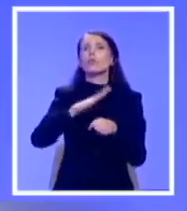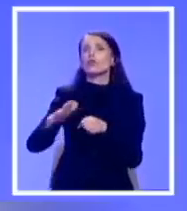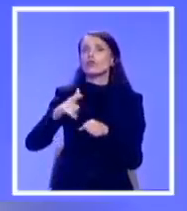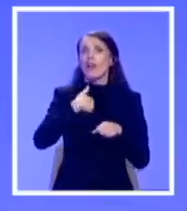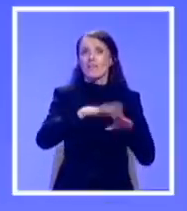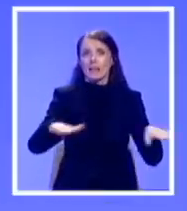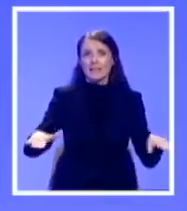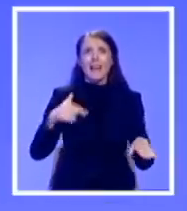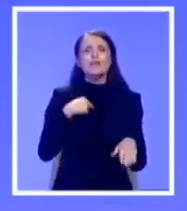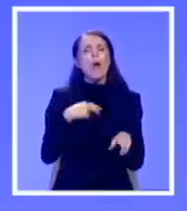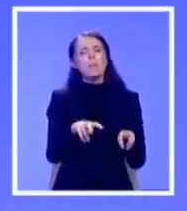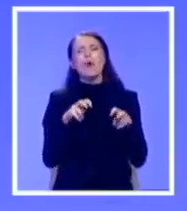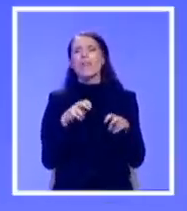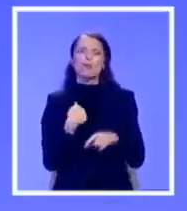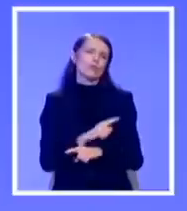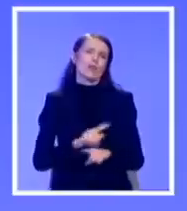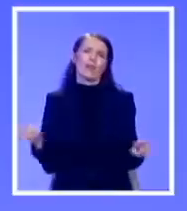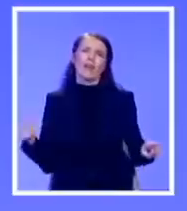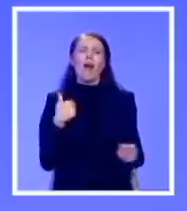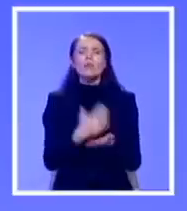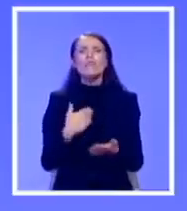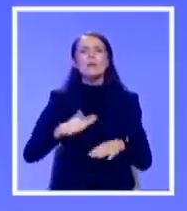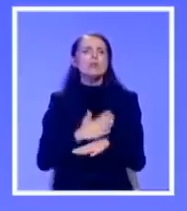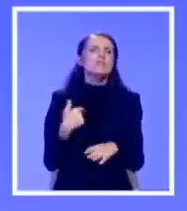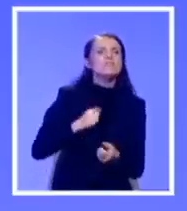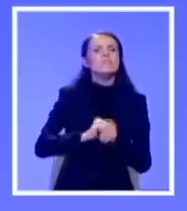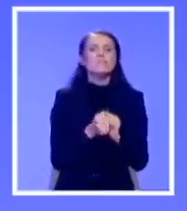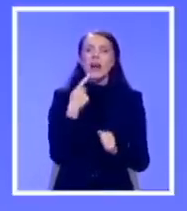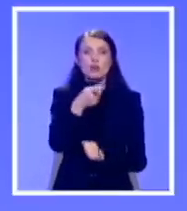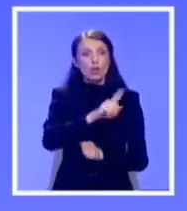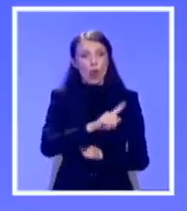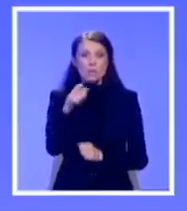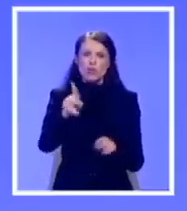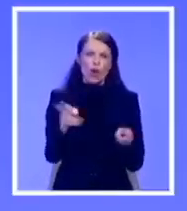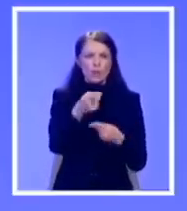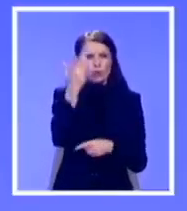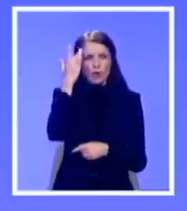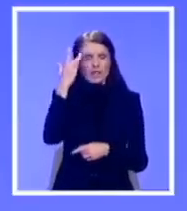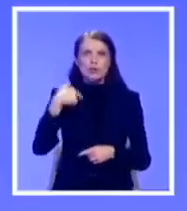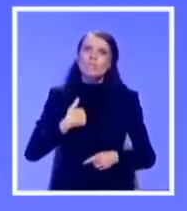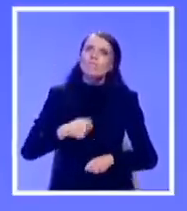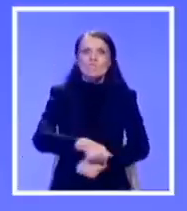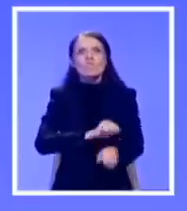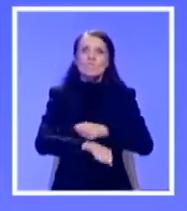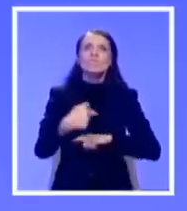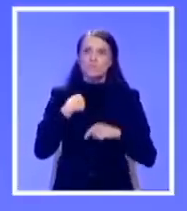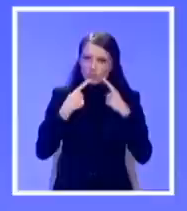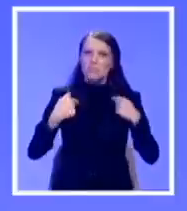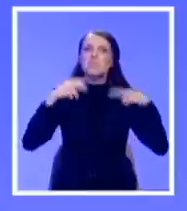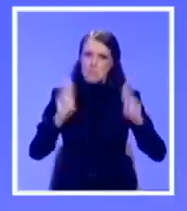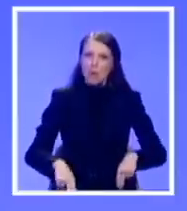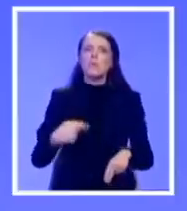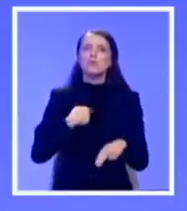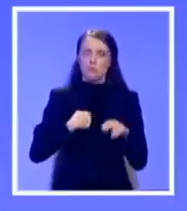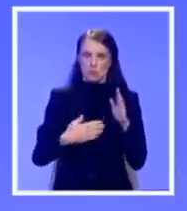i uvek mi je najviše motivisalo kad se borim i kad mi kažu ti to ne možeš, to je nemoguće, ti to ne znaš, ja vam kažem da to vrlo moguće i to ćemo